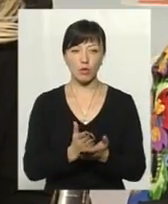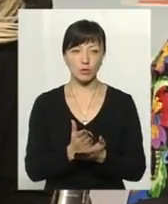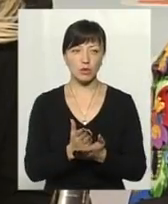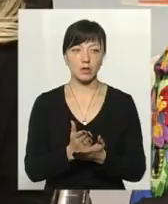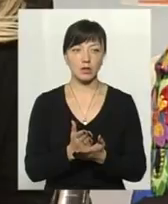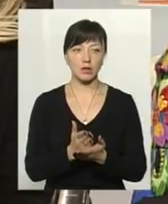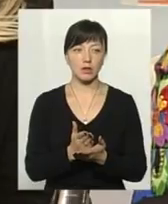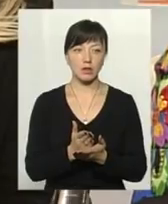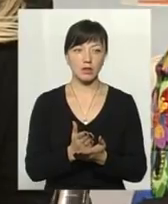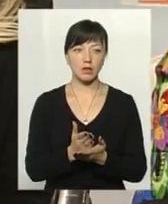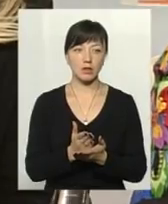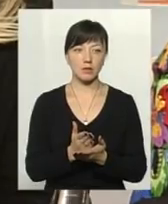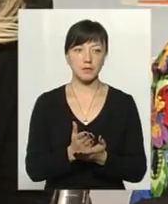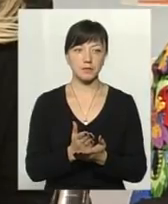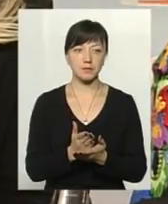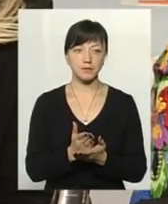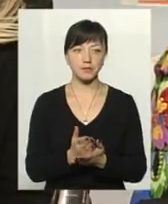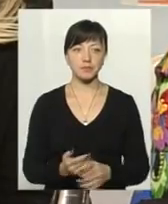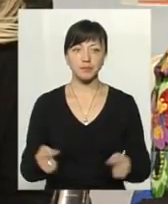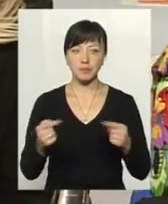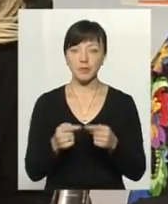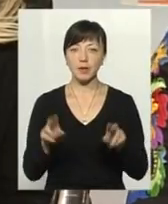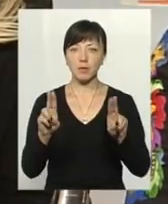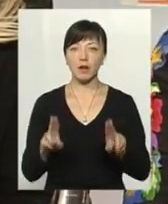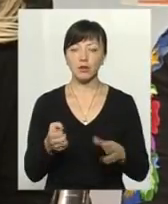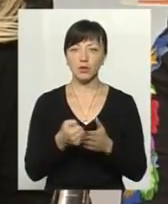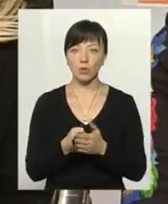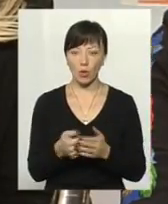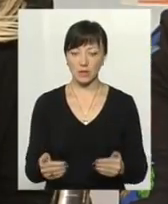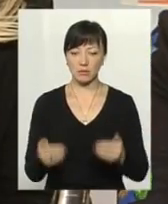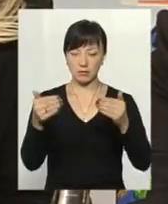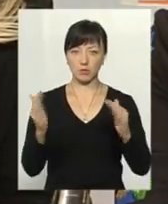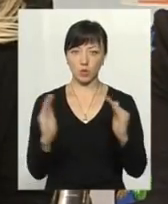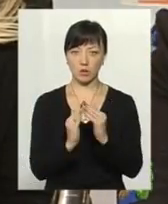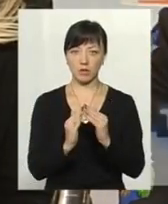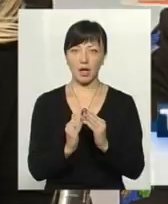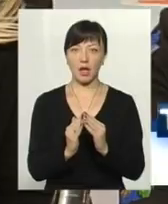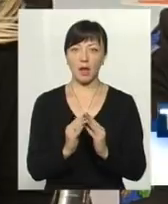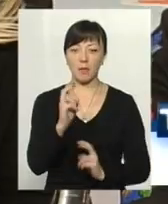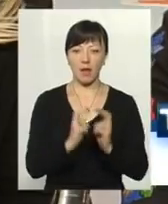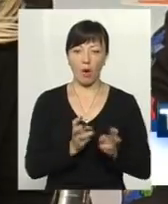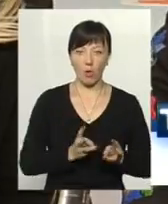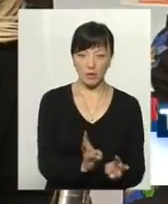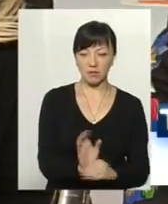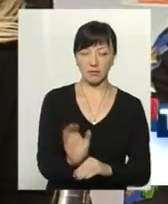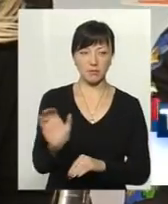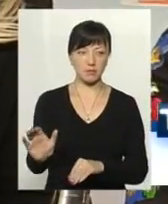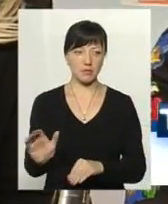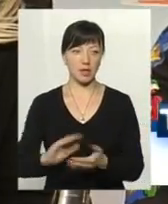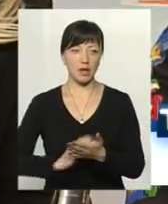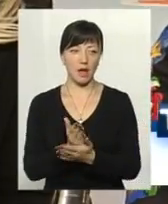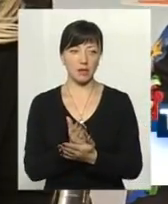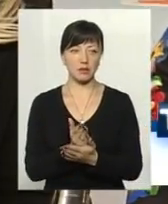теплопостачанням згідно правил до стіни будинку. Тобто, підприємство з котільні надає якісні